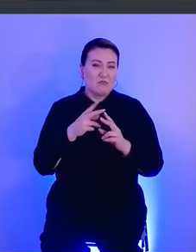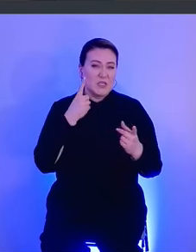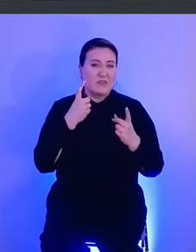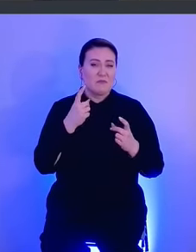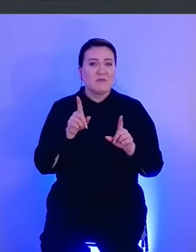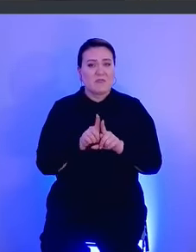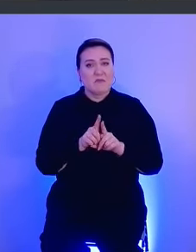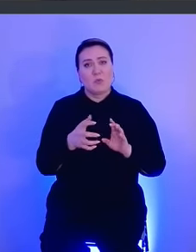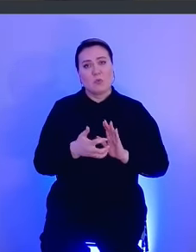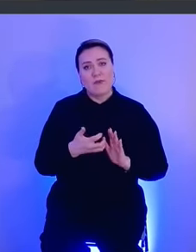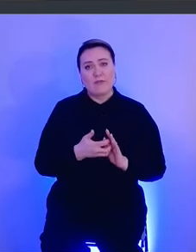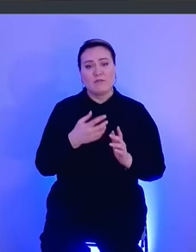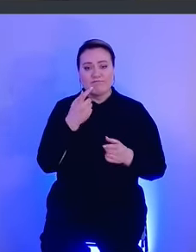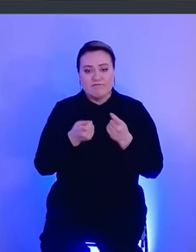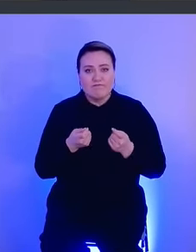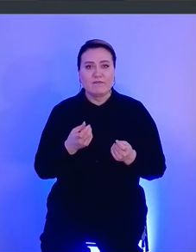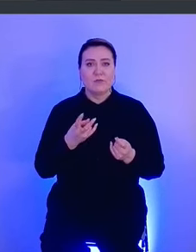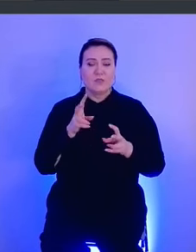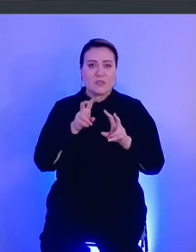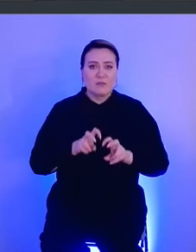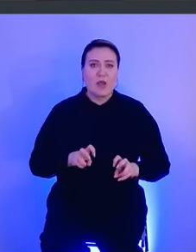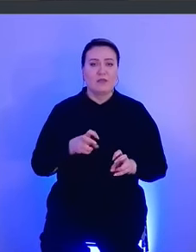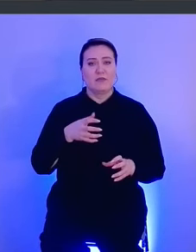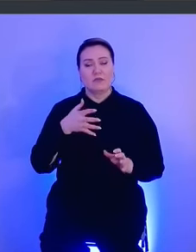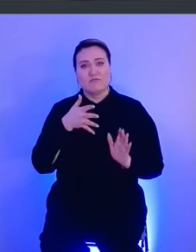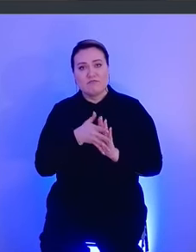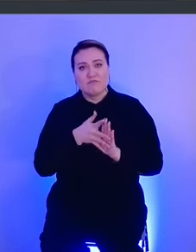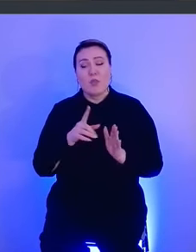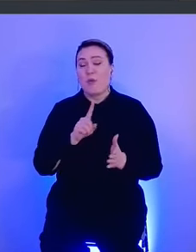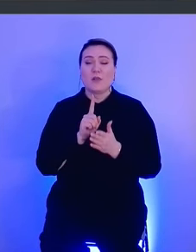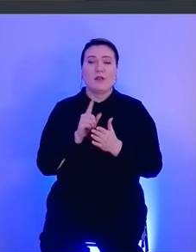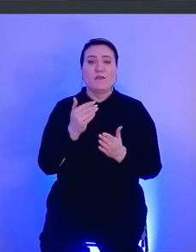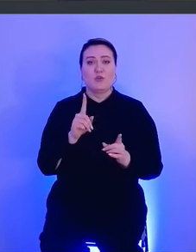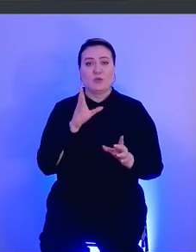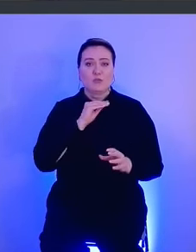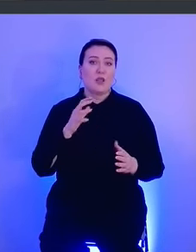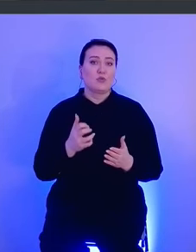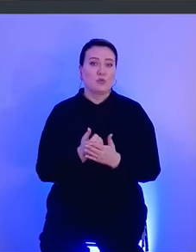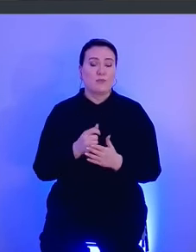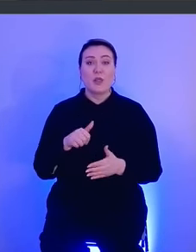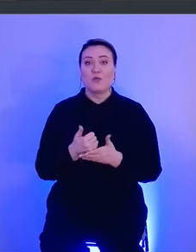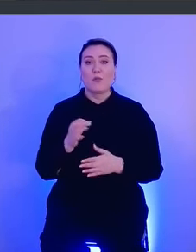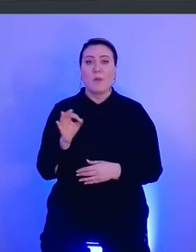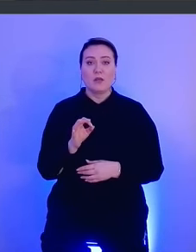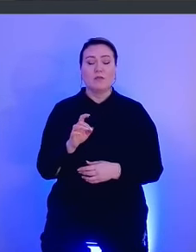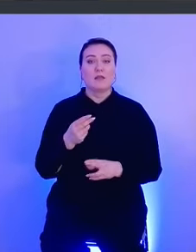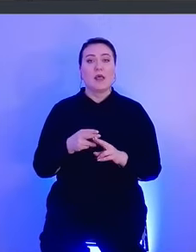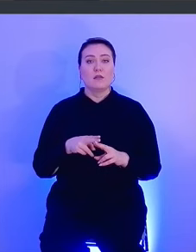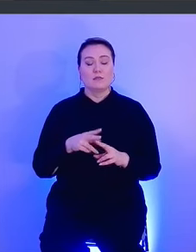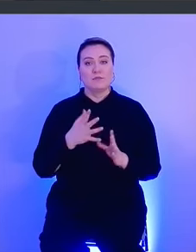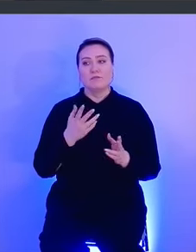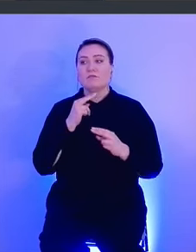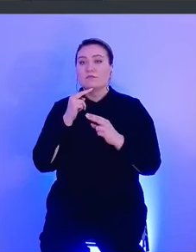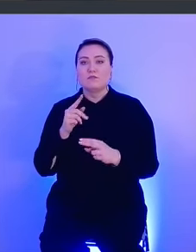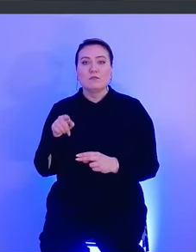все еще не хватает. Приходится ковырять, рассматривать. Но что-то вы найдете обязательно. И ключевой момент – это смотрите,